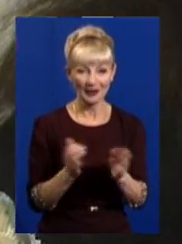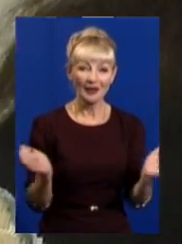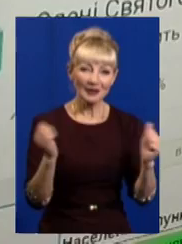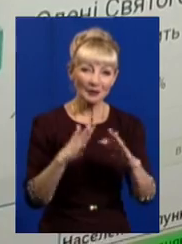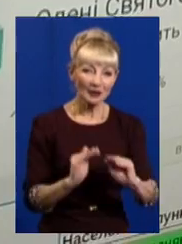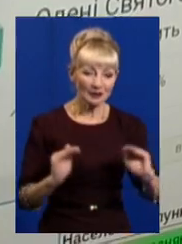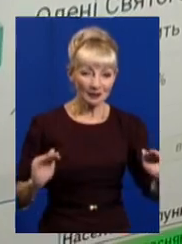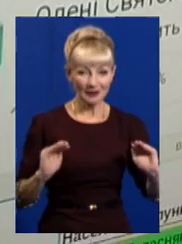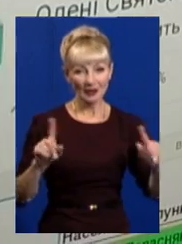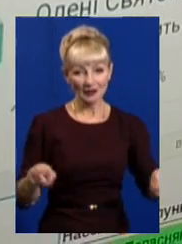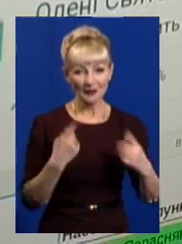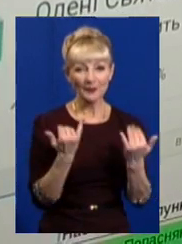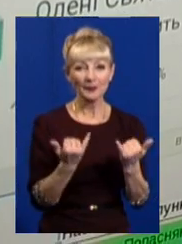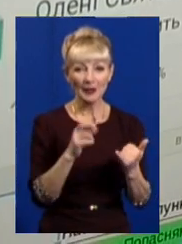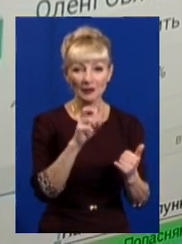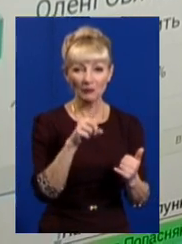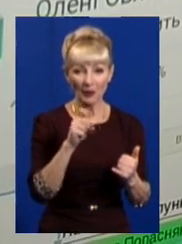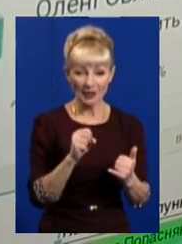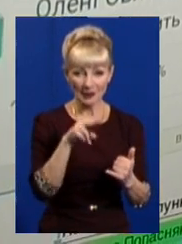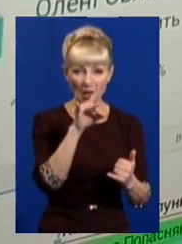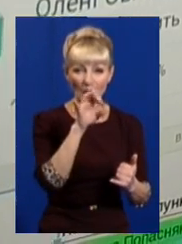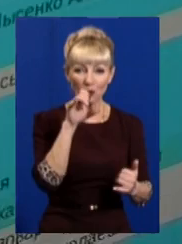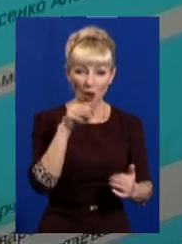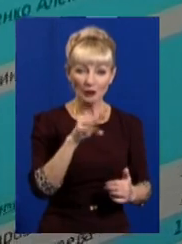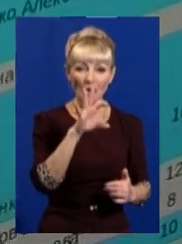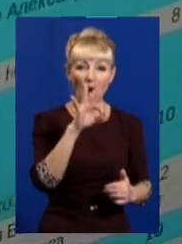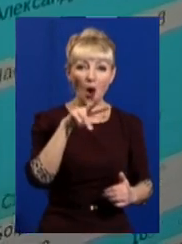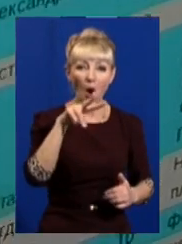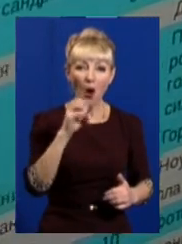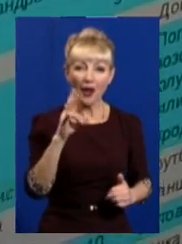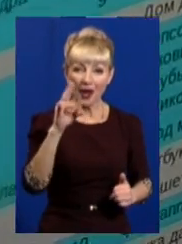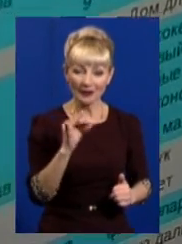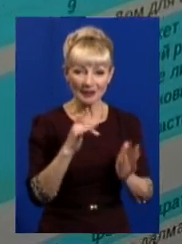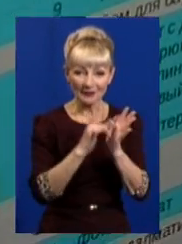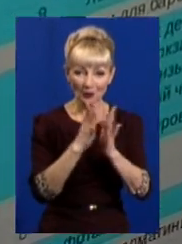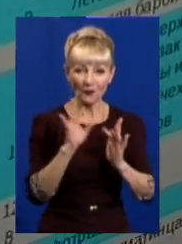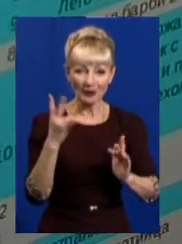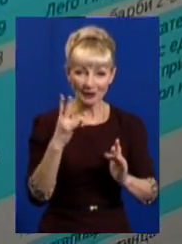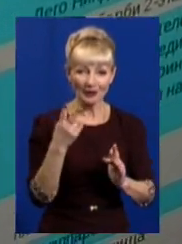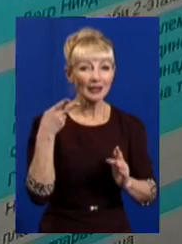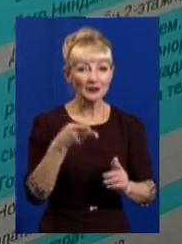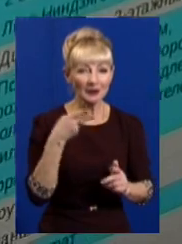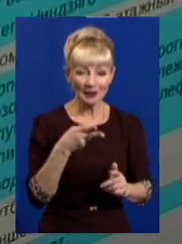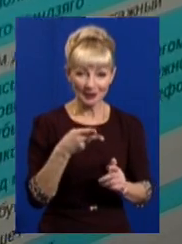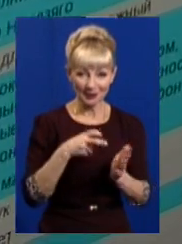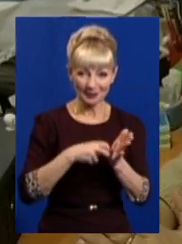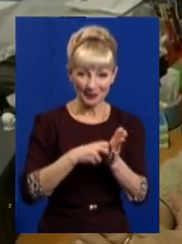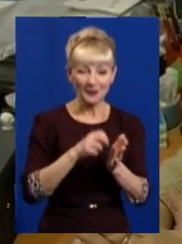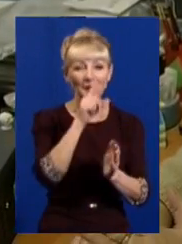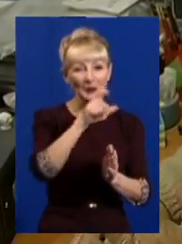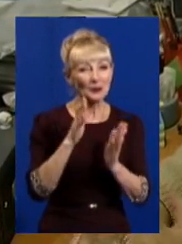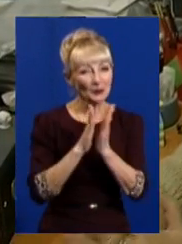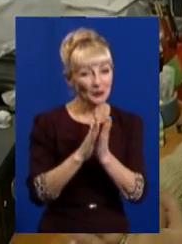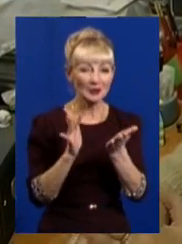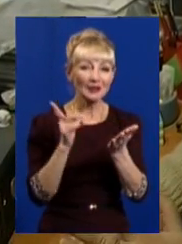організовувати. Нині у базі проєкту «Олені Святого Миколая» понад дві тисячі листів. Найчастіше діти просять велосипеди та гаджети,